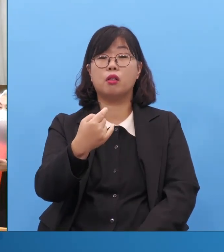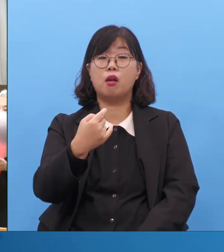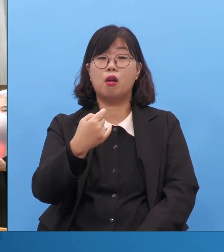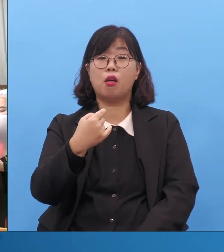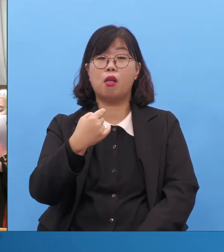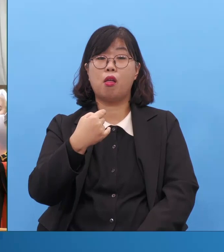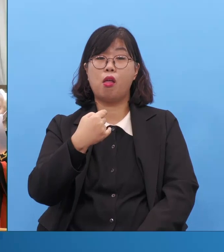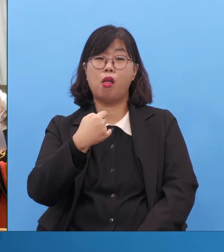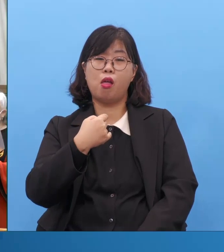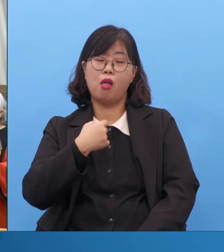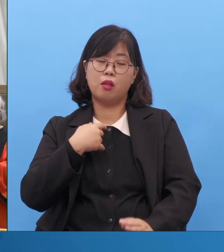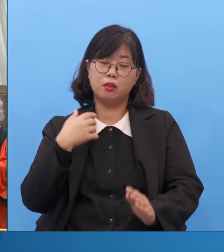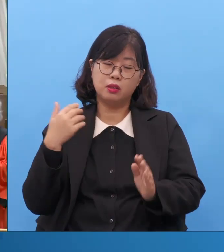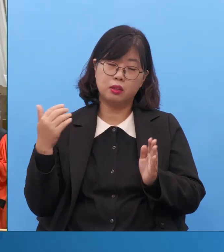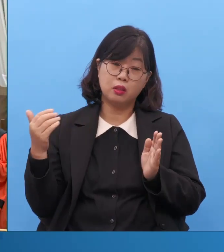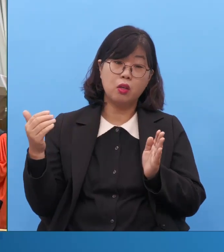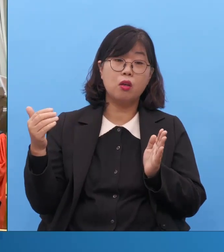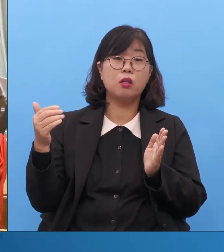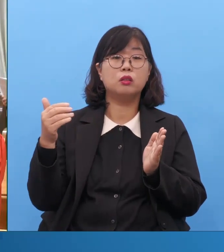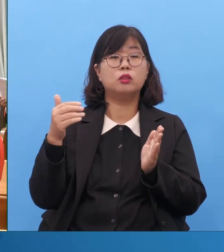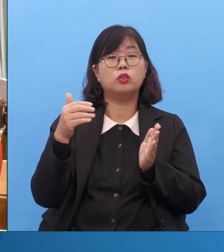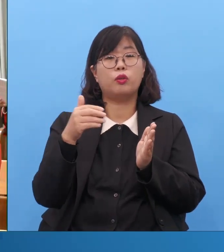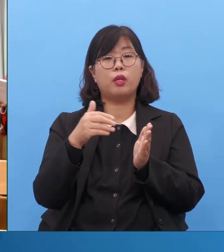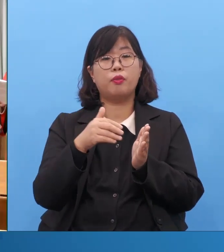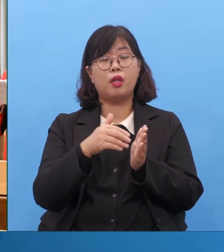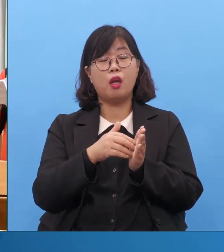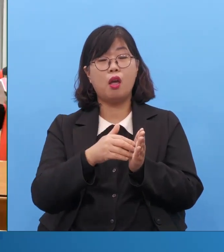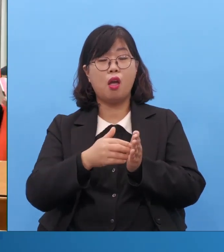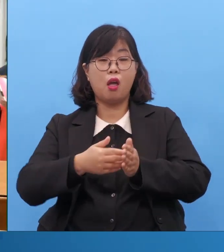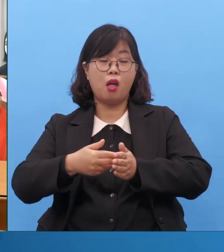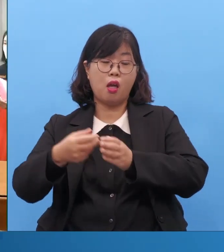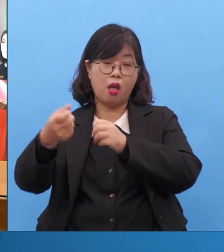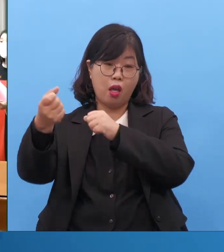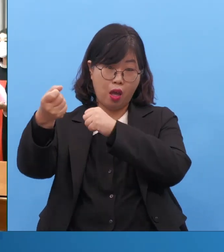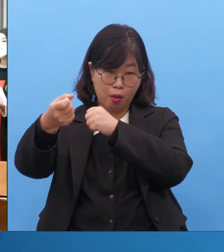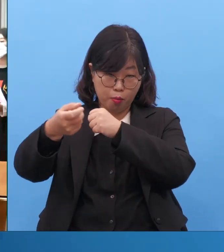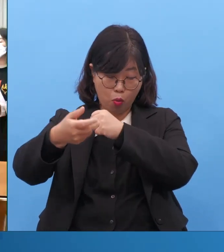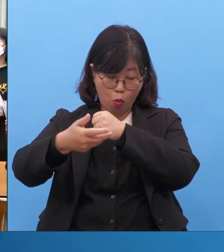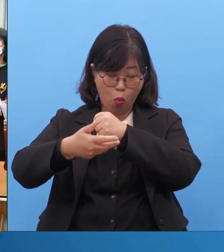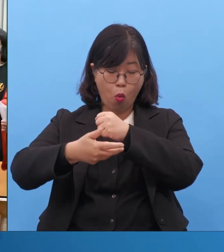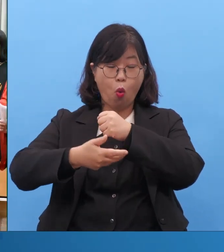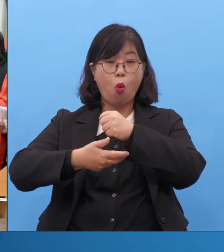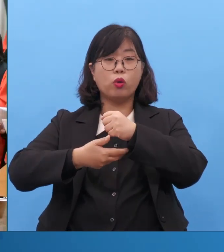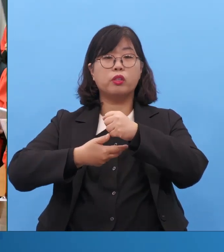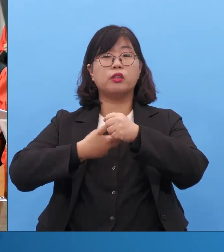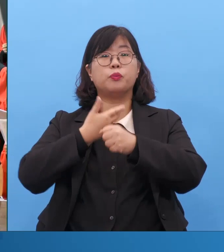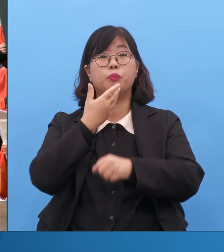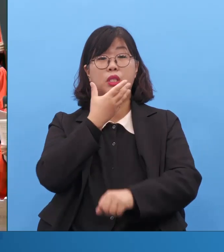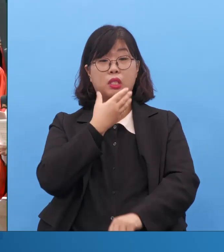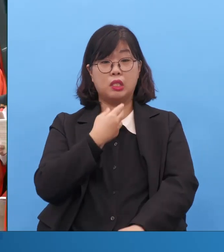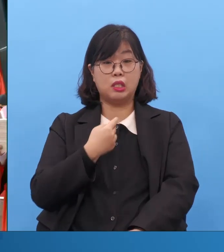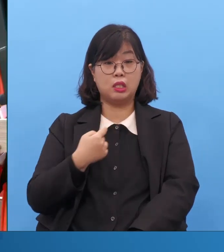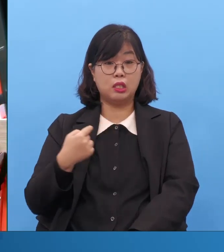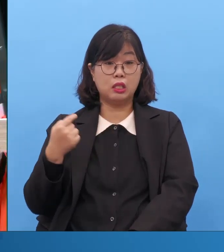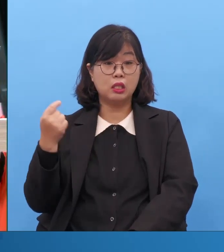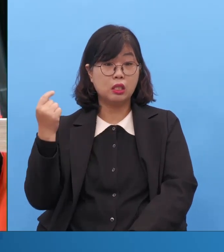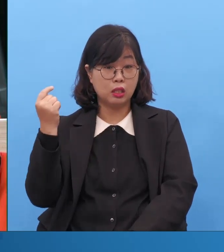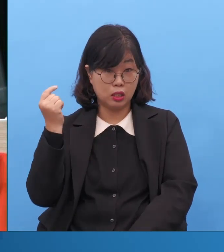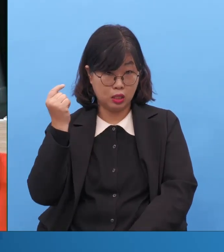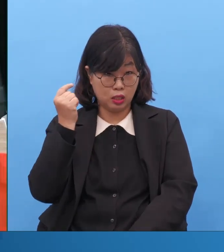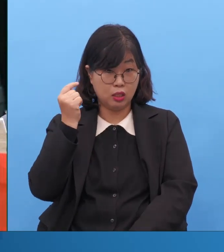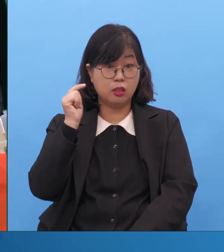나에게 빠질 전달된 고금이